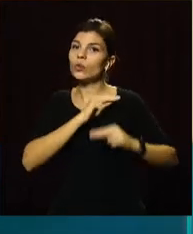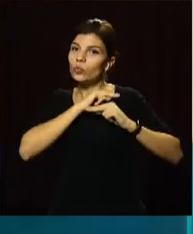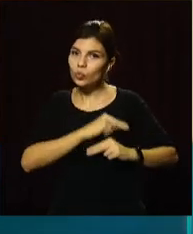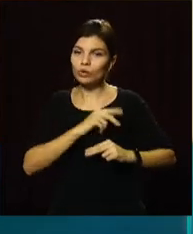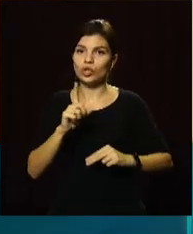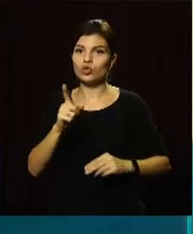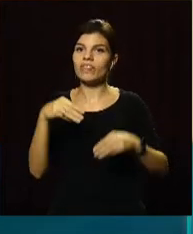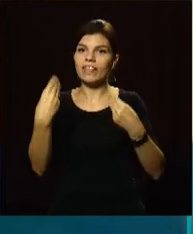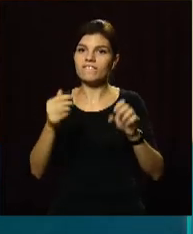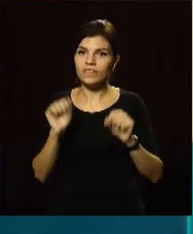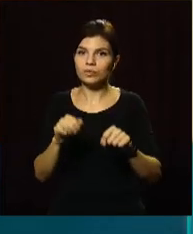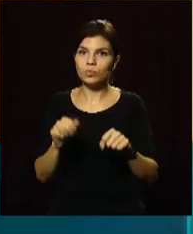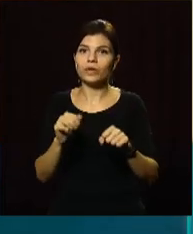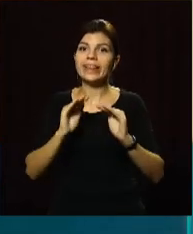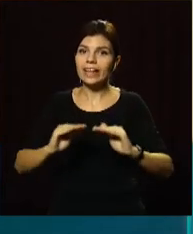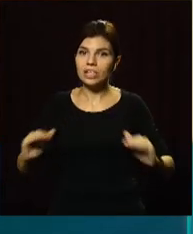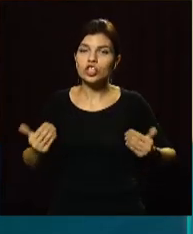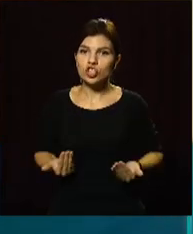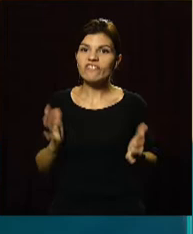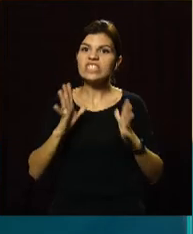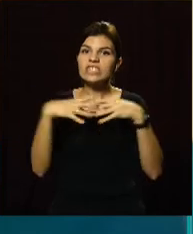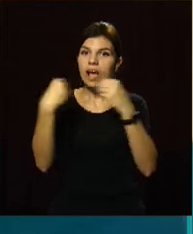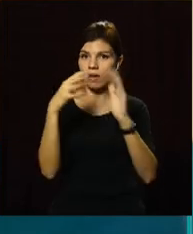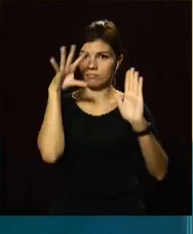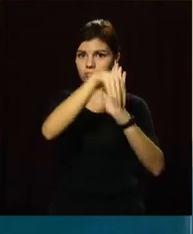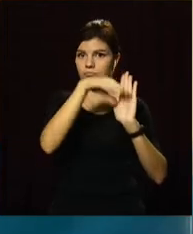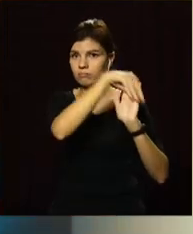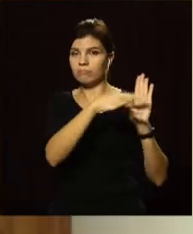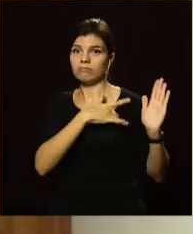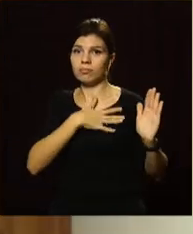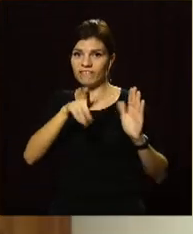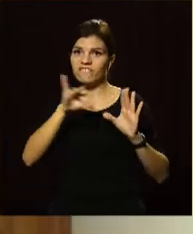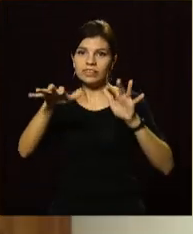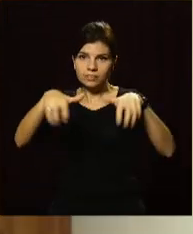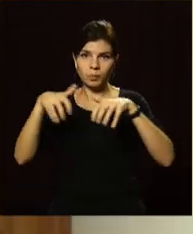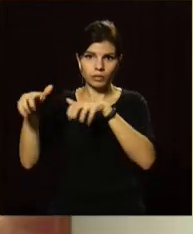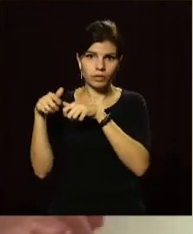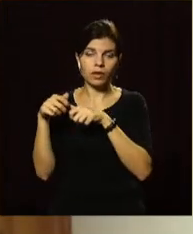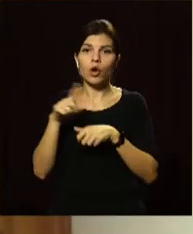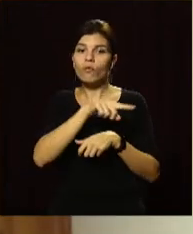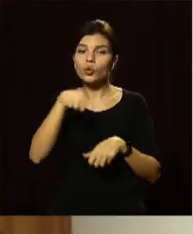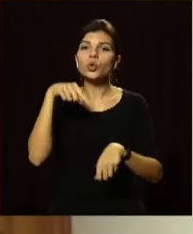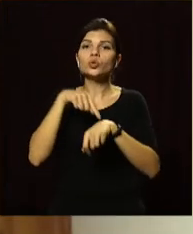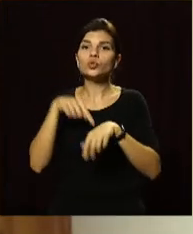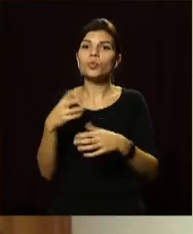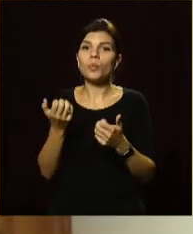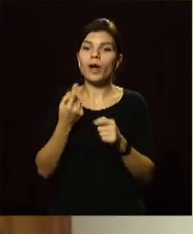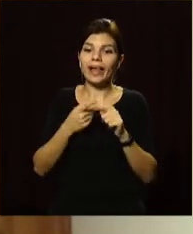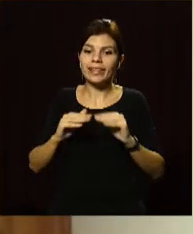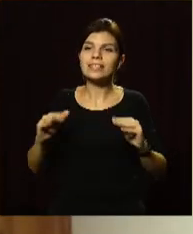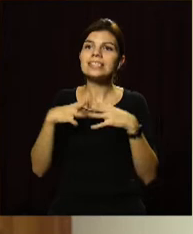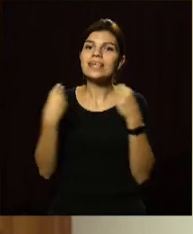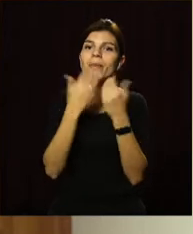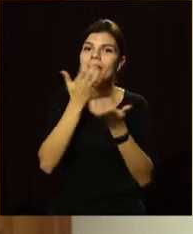те, що ви даєте можливість дітям жити всім, даєте можливість їм отримати це сімейне тепло,